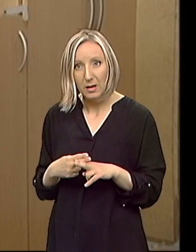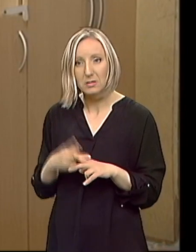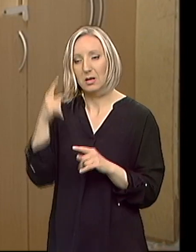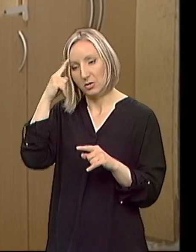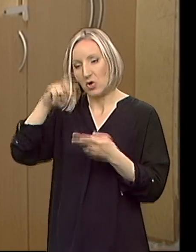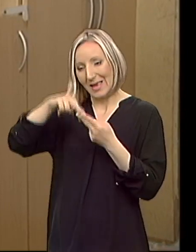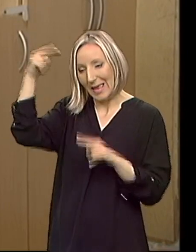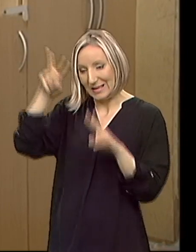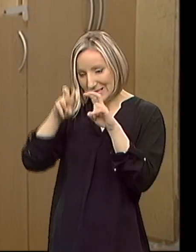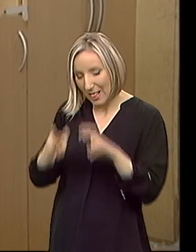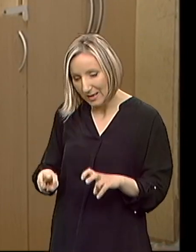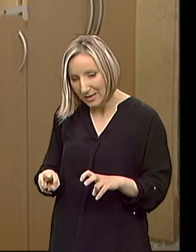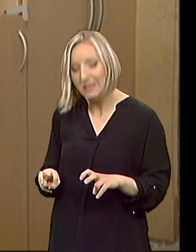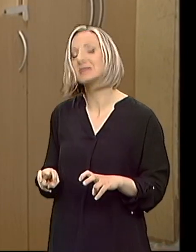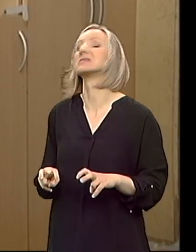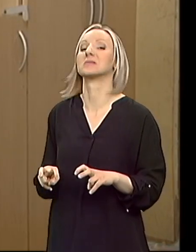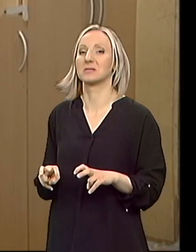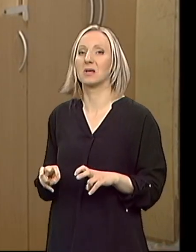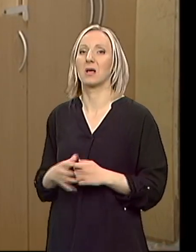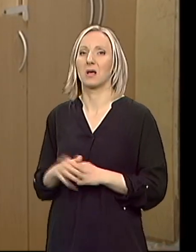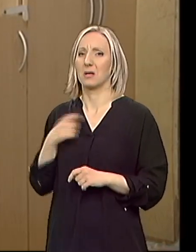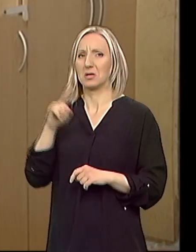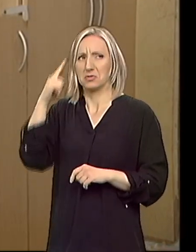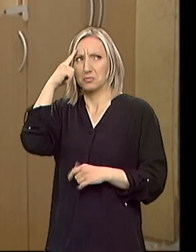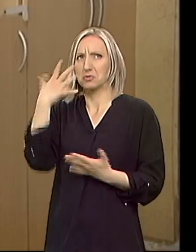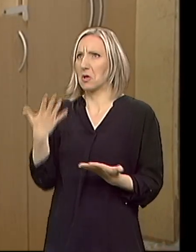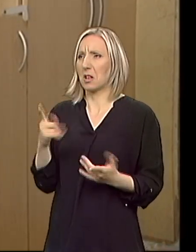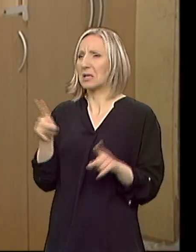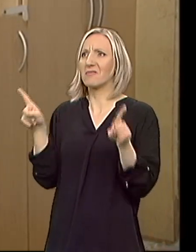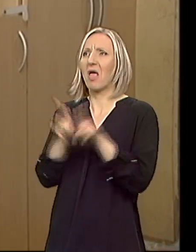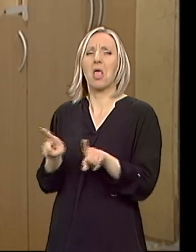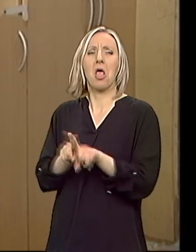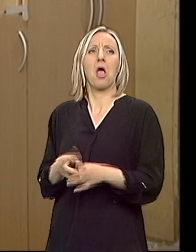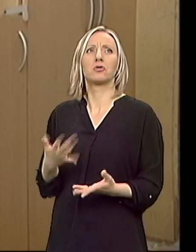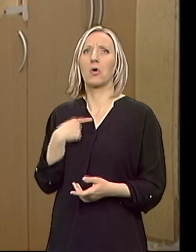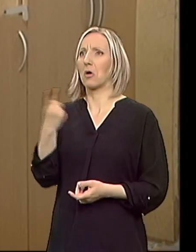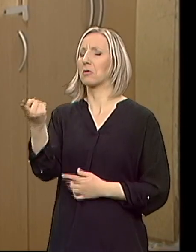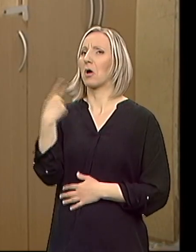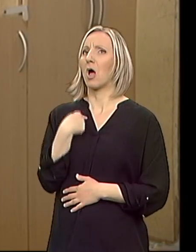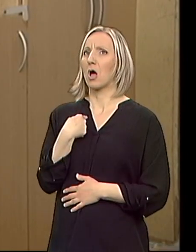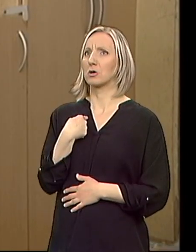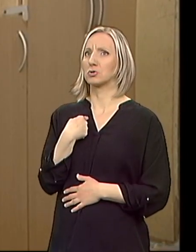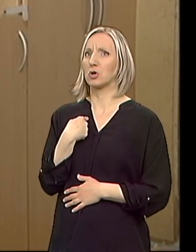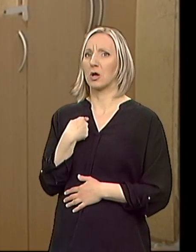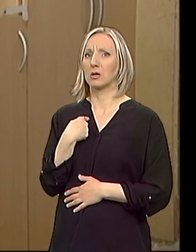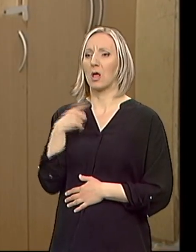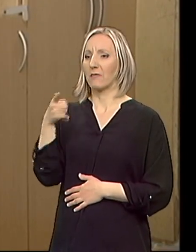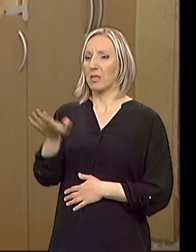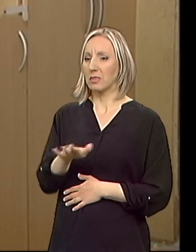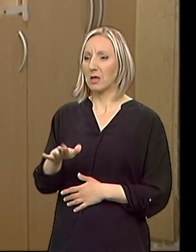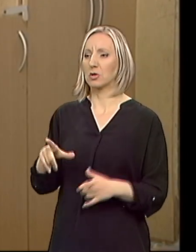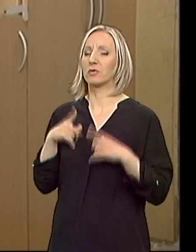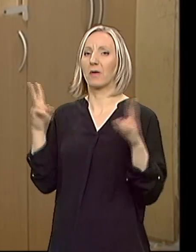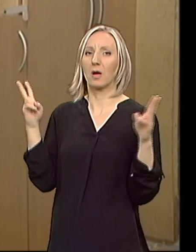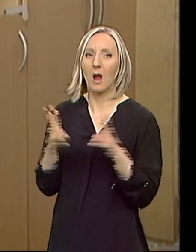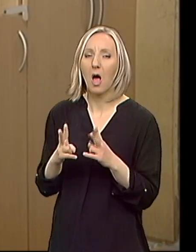genetsku analizu koja je potvrdila dijagnozu, nije bilo sasvim... Mislim, naprosto nije sve jedno kad ti neko kaže da je tvoje postoji čance da će dete živjeti kraće od